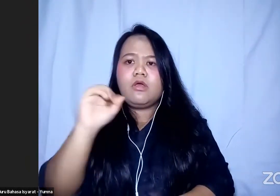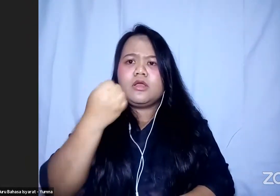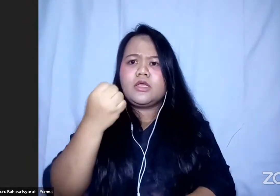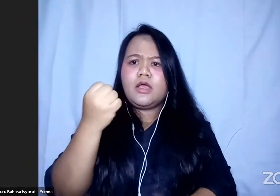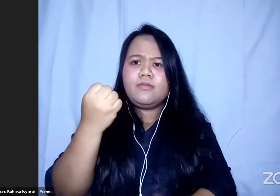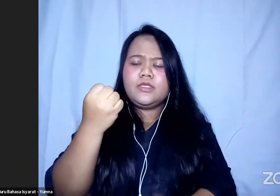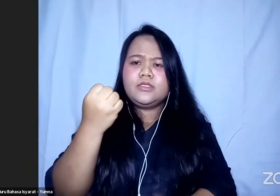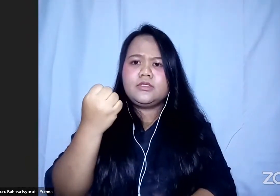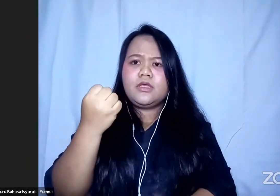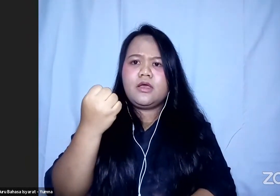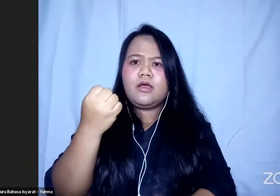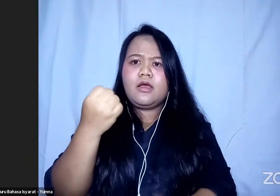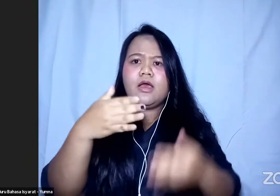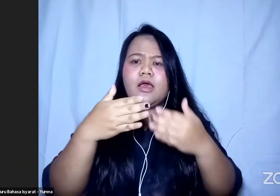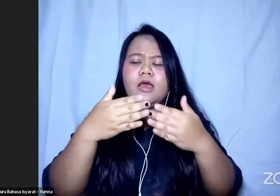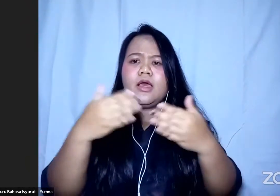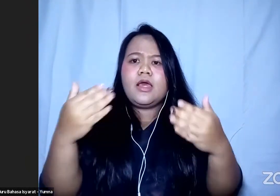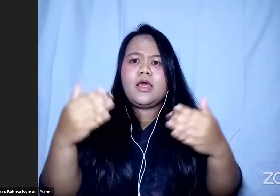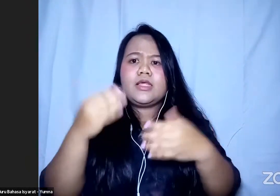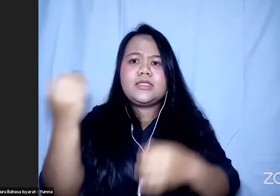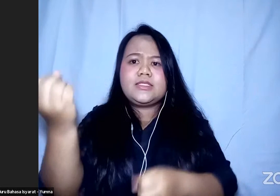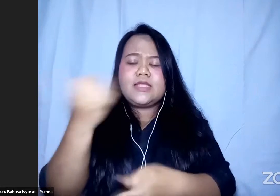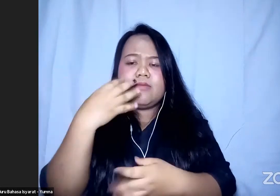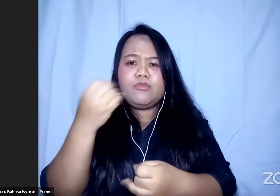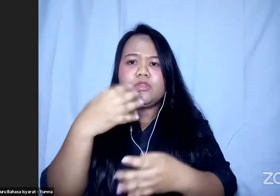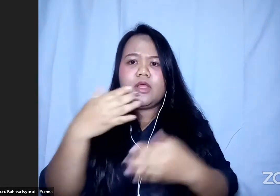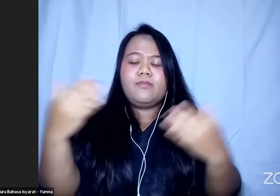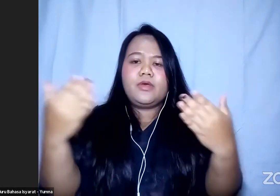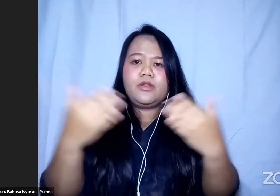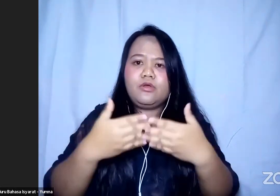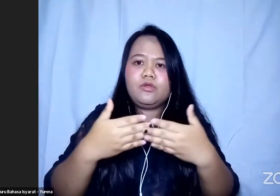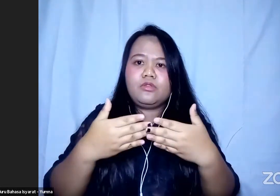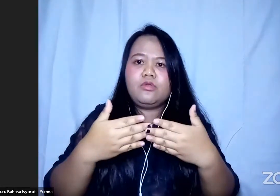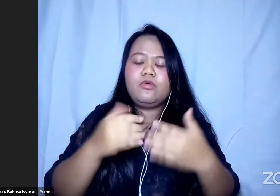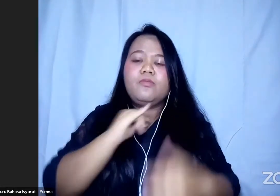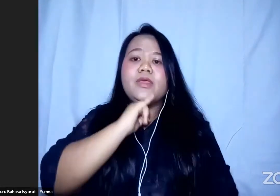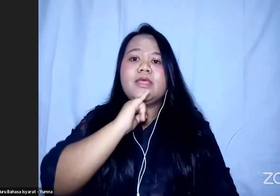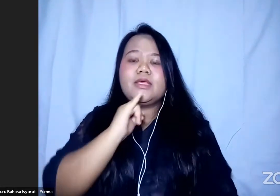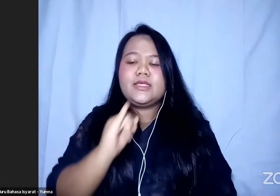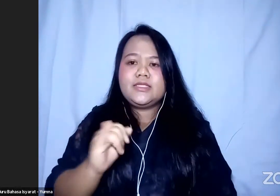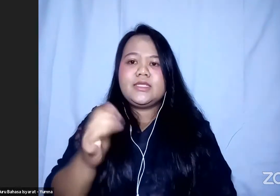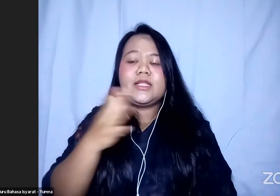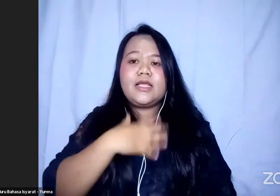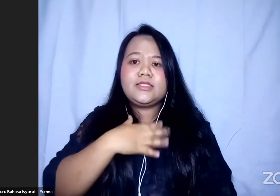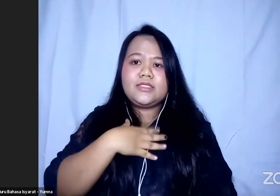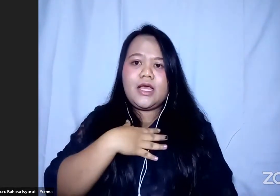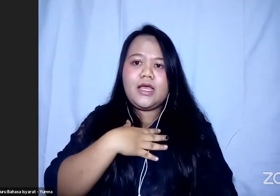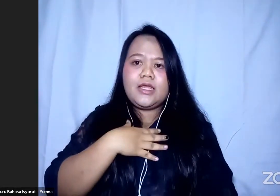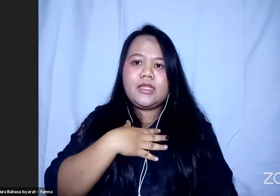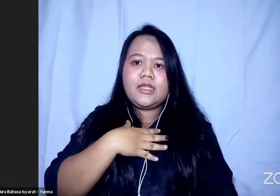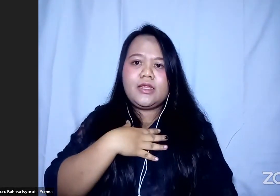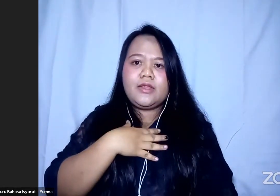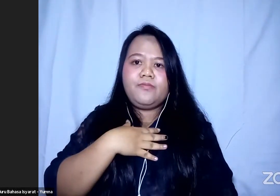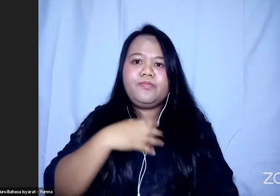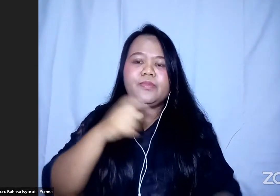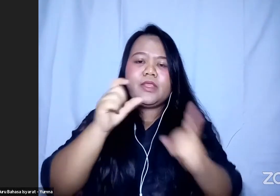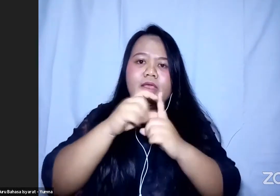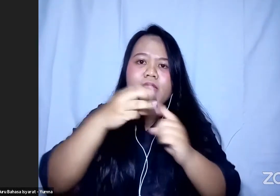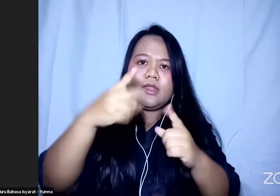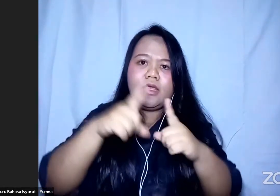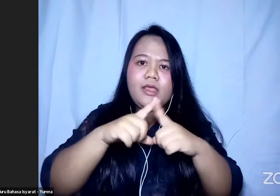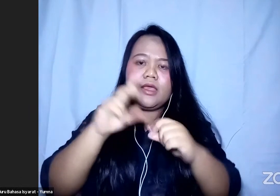Memberikan Samputan Penutup Maka Dari Itu Ijinkan Saya Dar Sinandang Dari